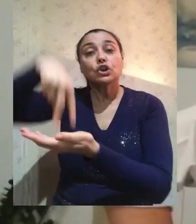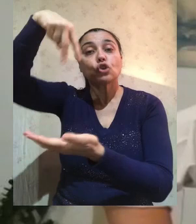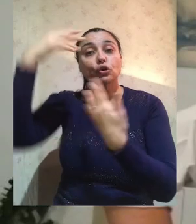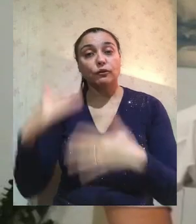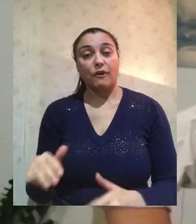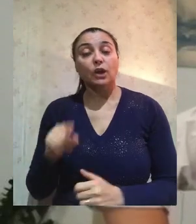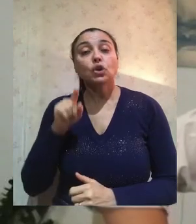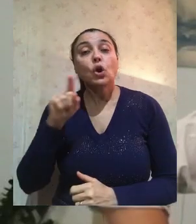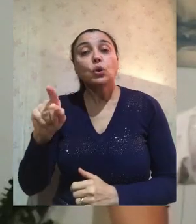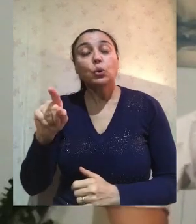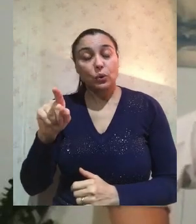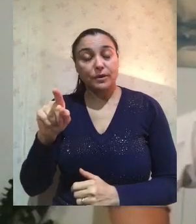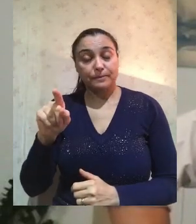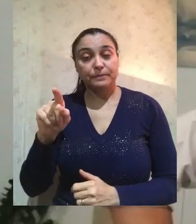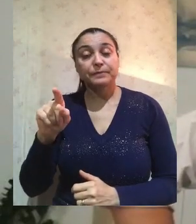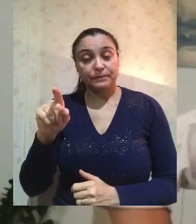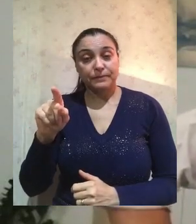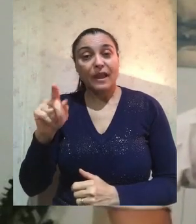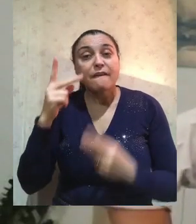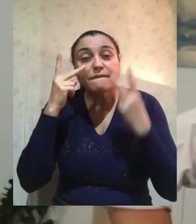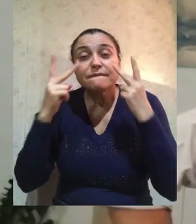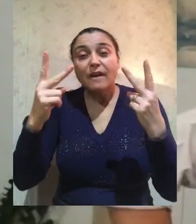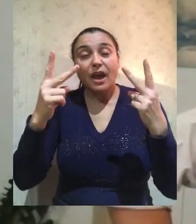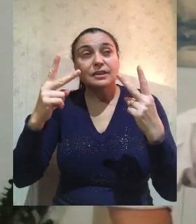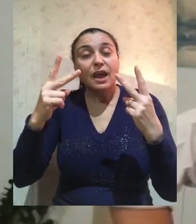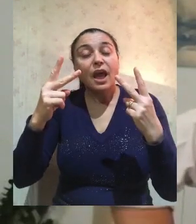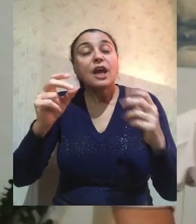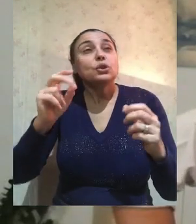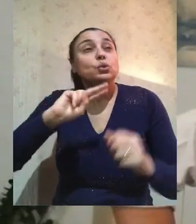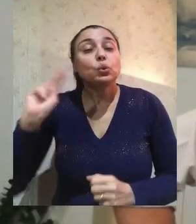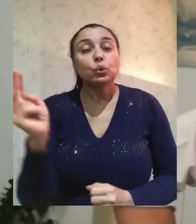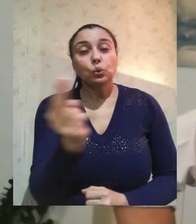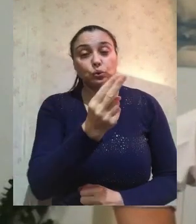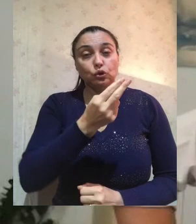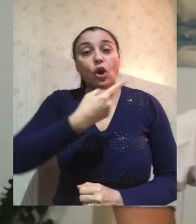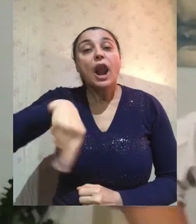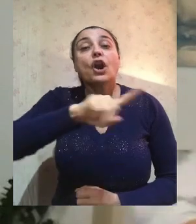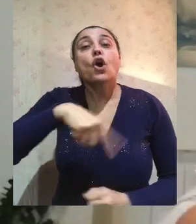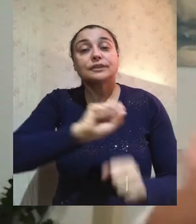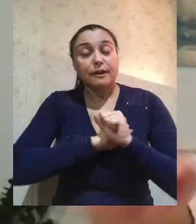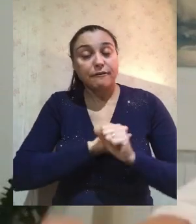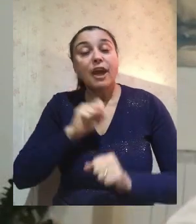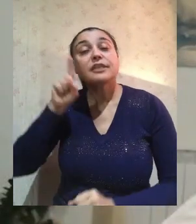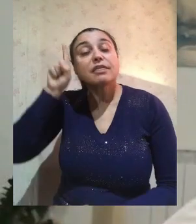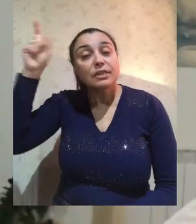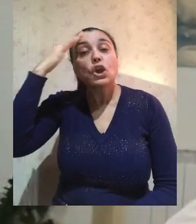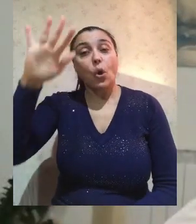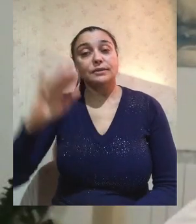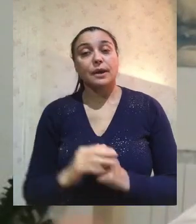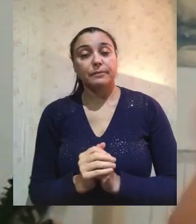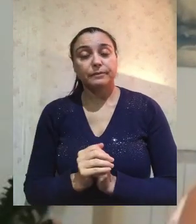prega per noi, intercede per noi e vede la nostra fede così come vede la fede di quegli uomini